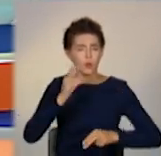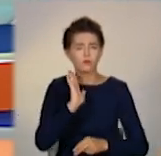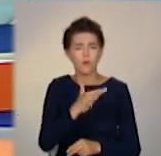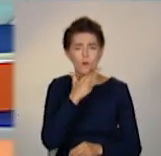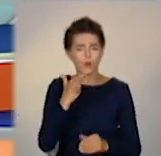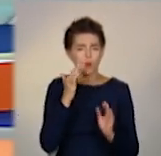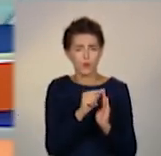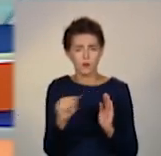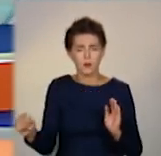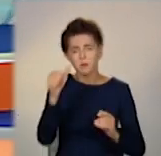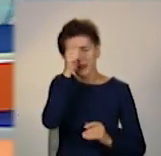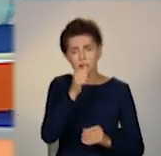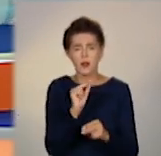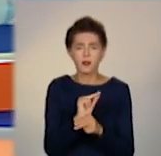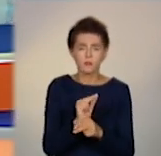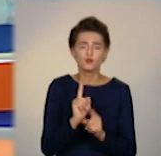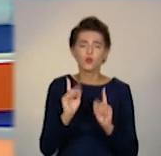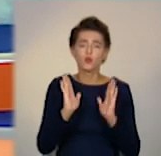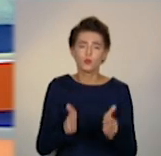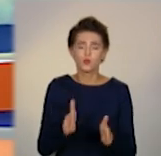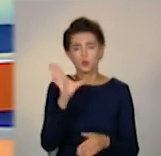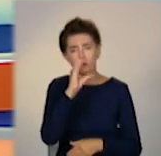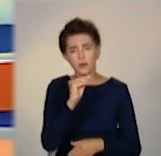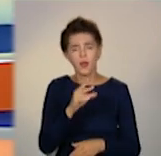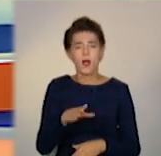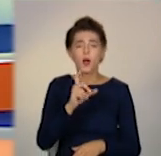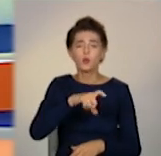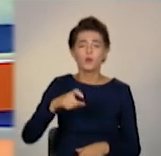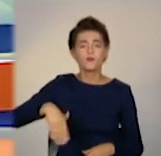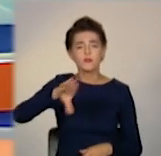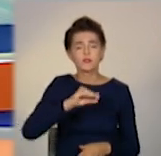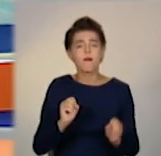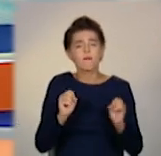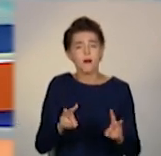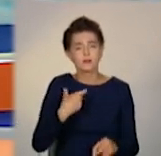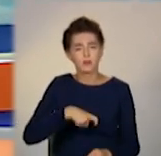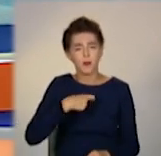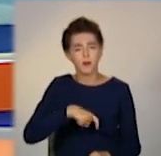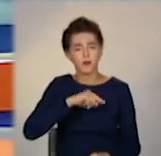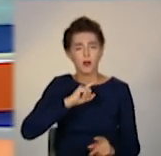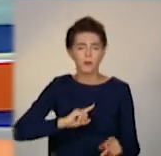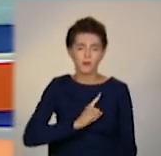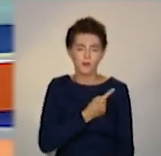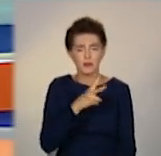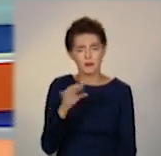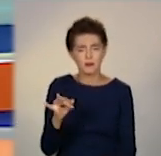місяців. Що за цей час встигнуть та як реагують містяни, розкаже Олексій Куделян.